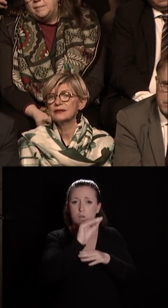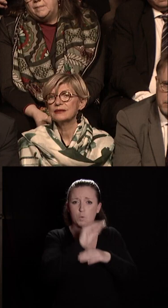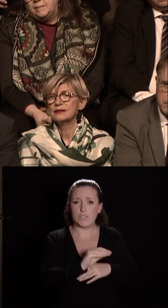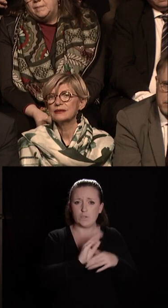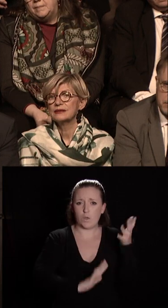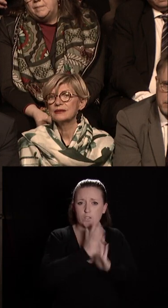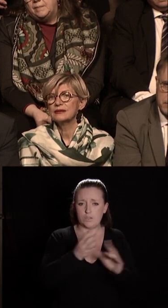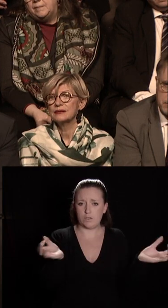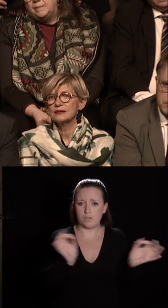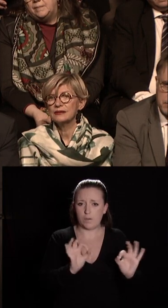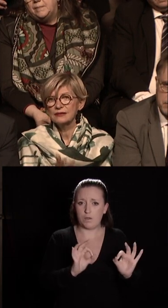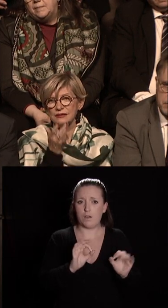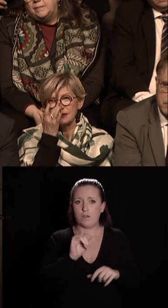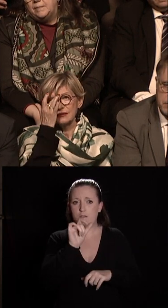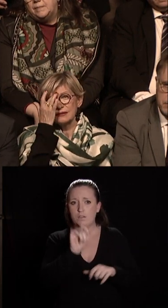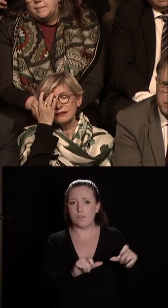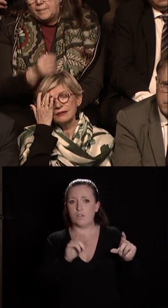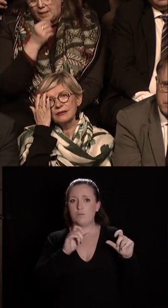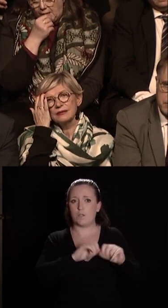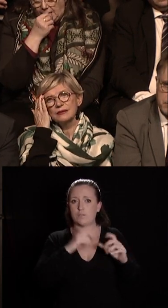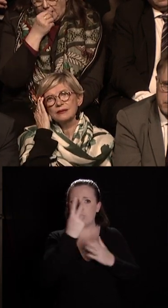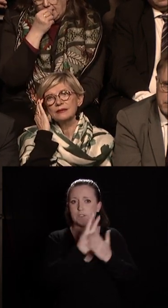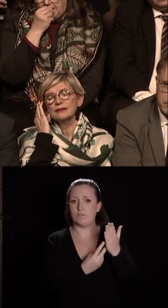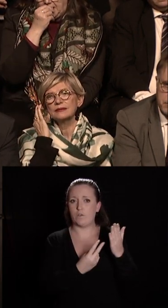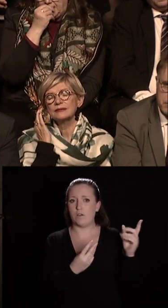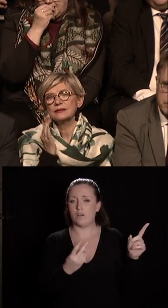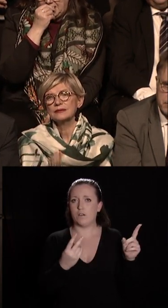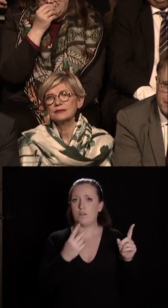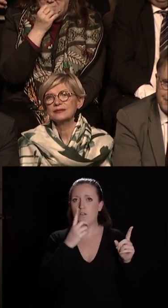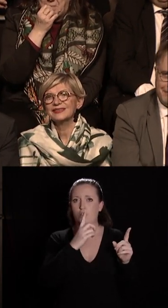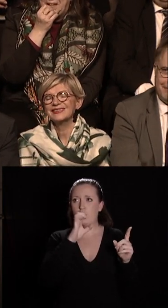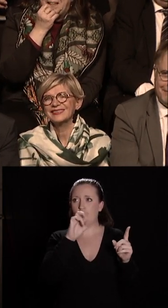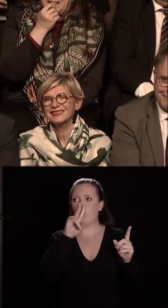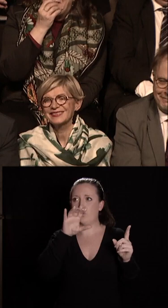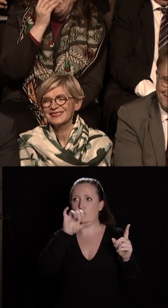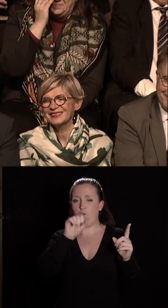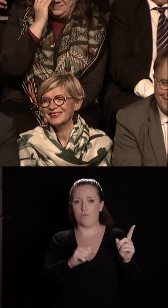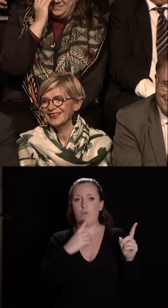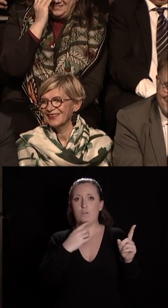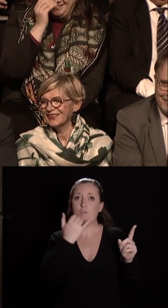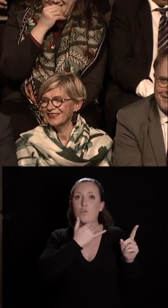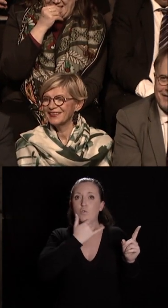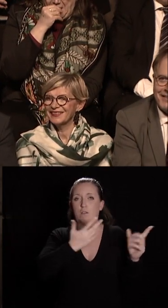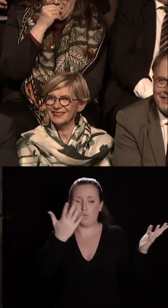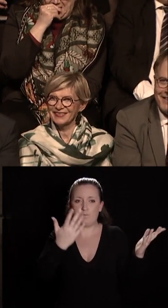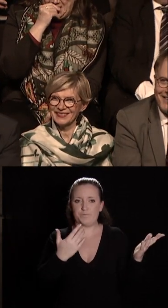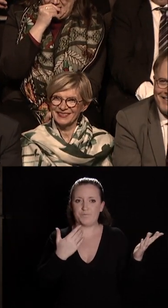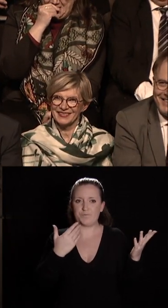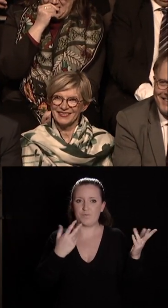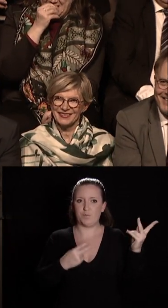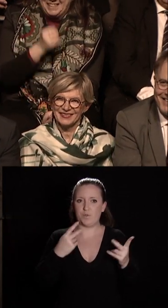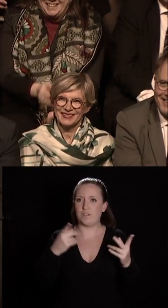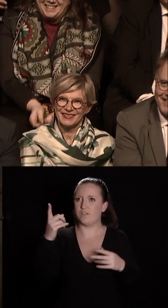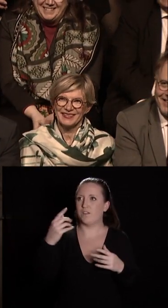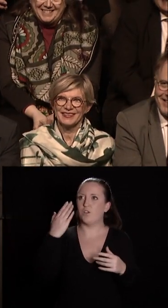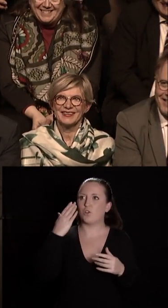des dessins de De Vosges François c'est un beau prénom vous avez vu il est utilisé certains m'ont copié ils ont laissé